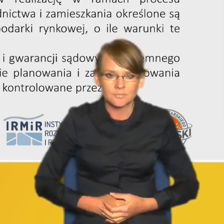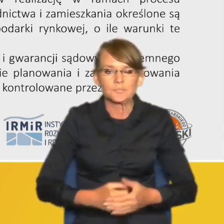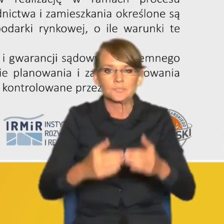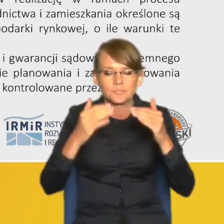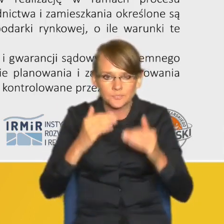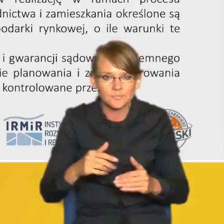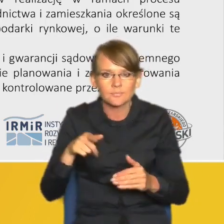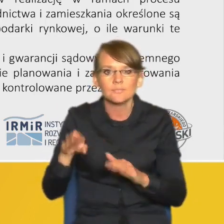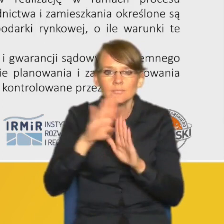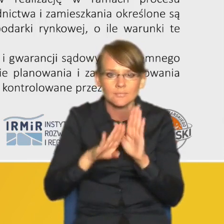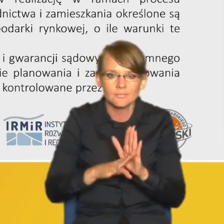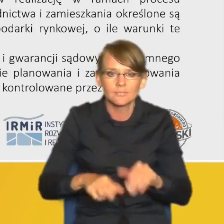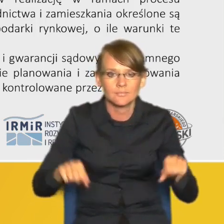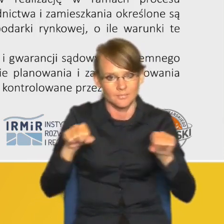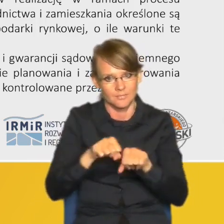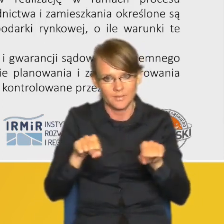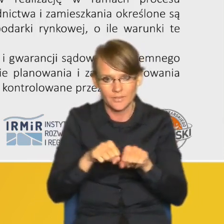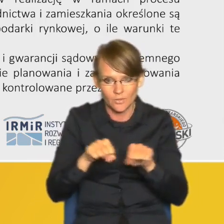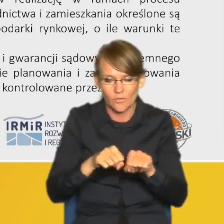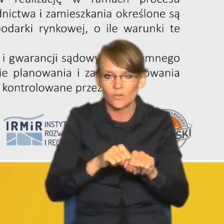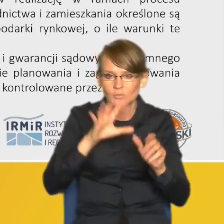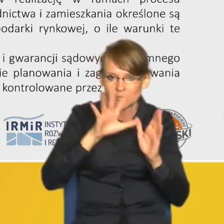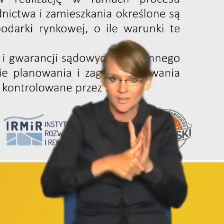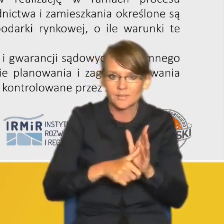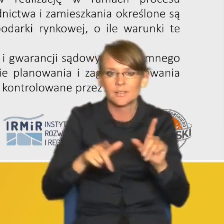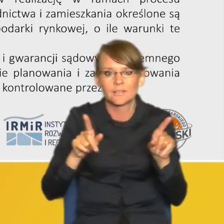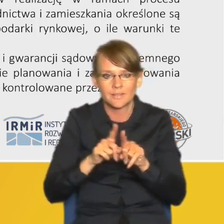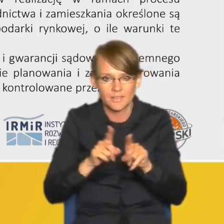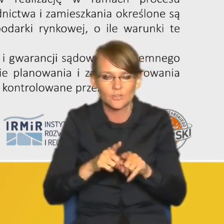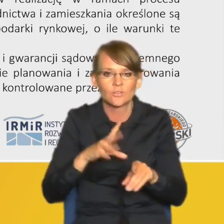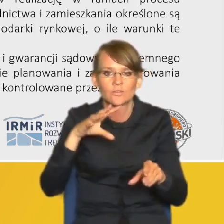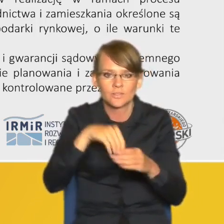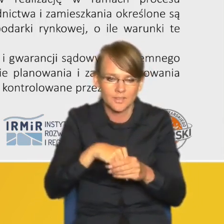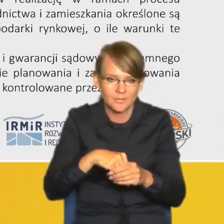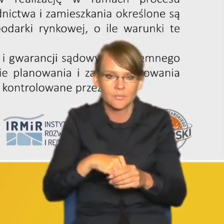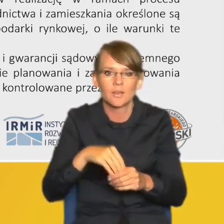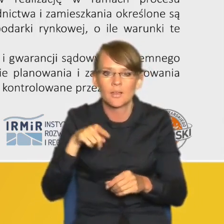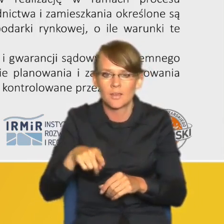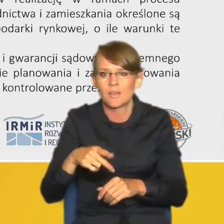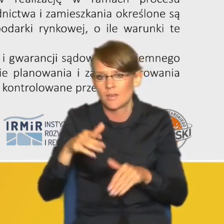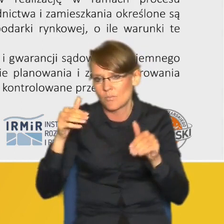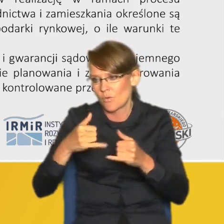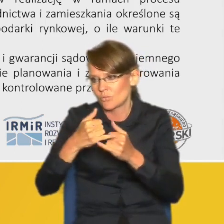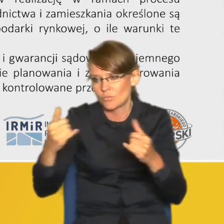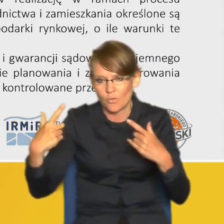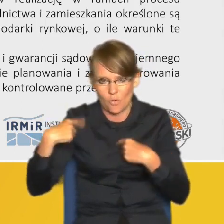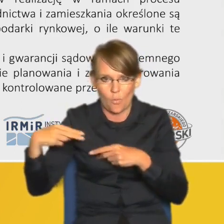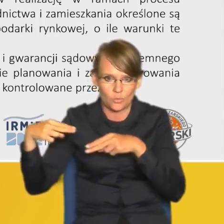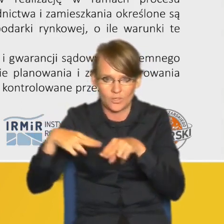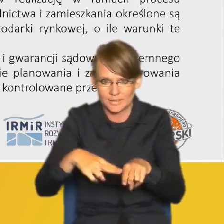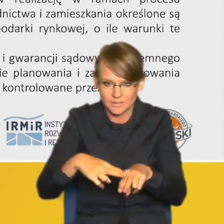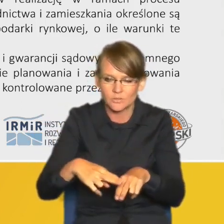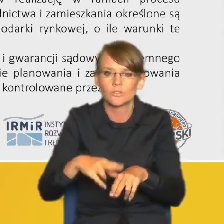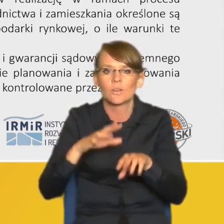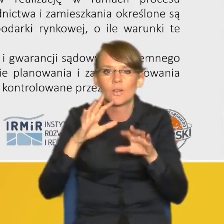sprawiedliwości urbanistycznej ma ten proces ma ten aspekt partycypacyjny a mianowicie pozwala w związku z realizacją